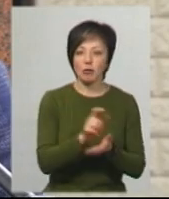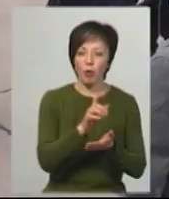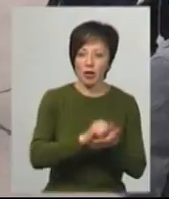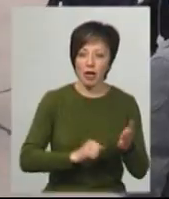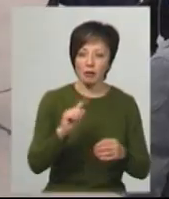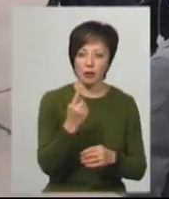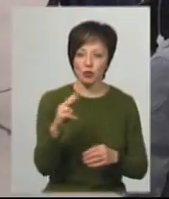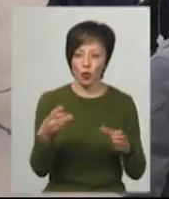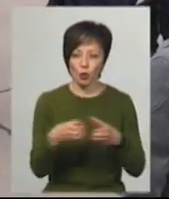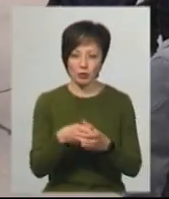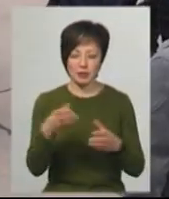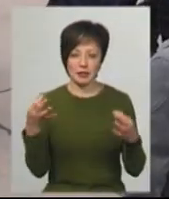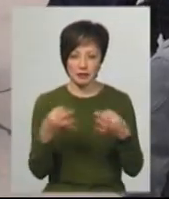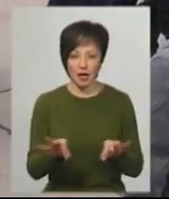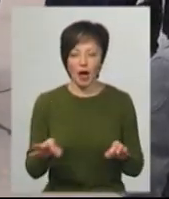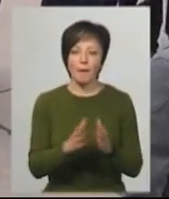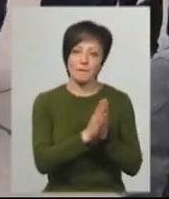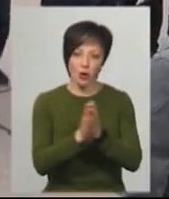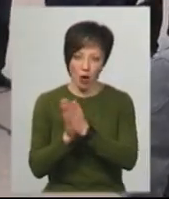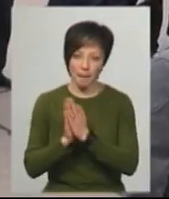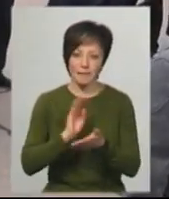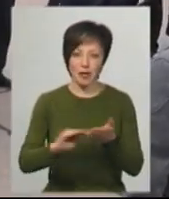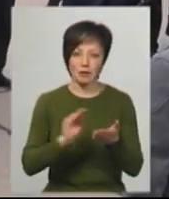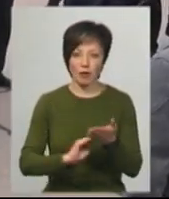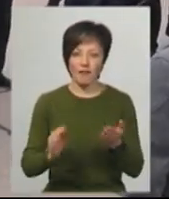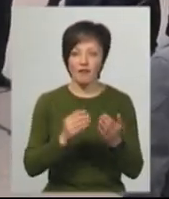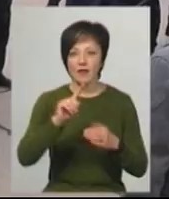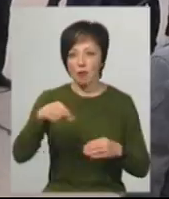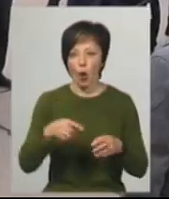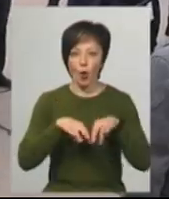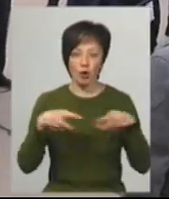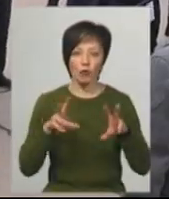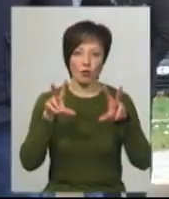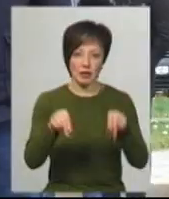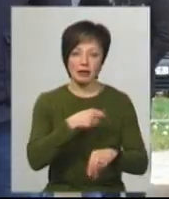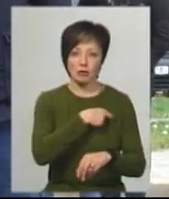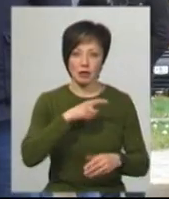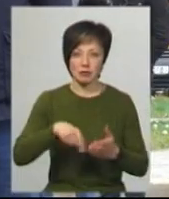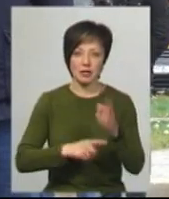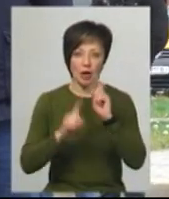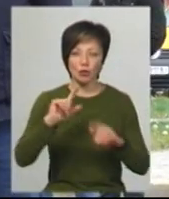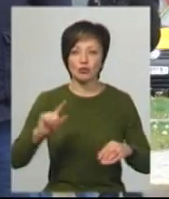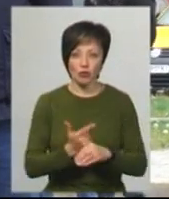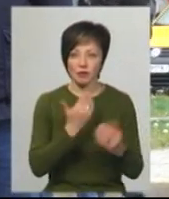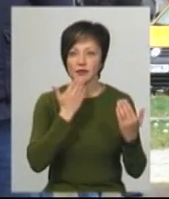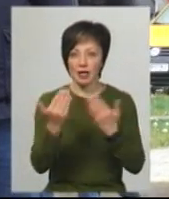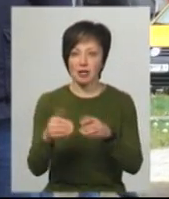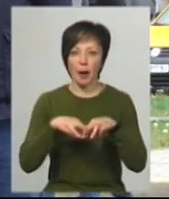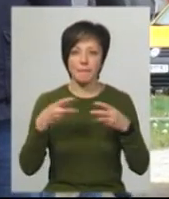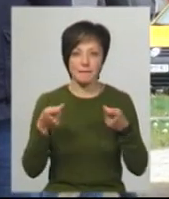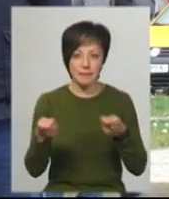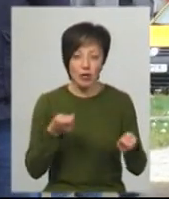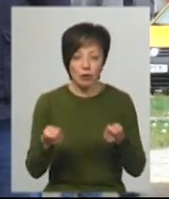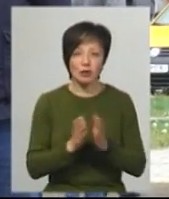-другої групи. Міський голова попрохав мітингарів письмово викласти вимоги до уряду та пообіцяв, депутати міськради знову звертатимуться до Кабміну з